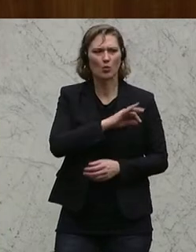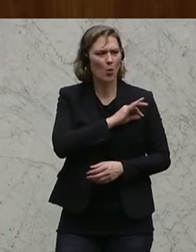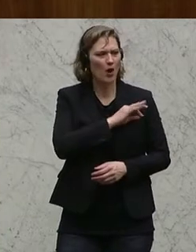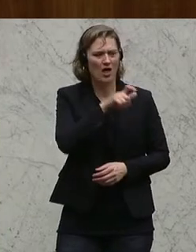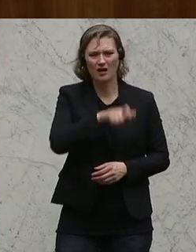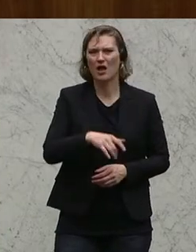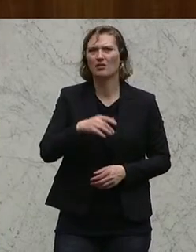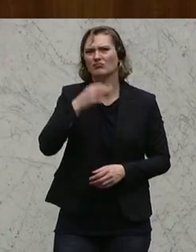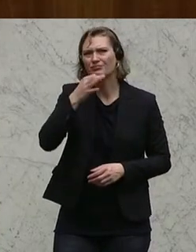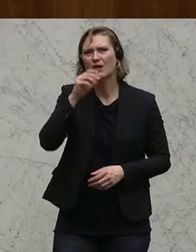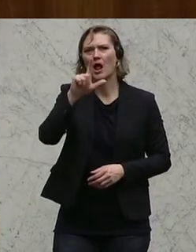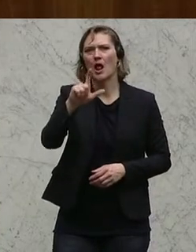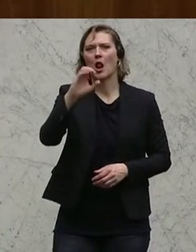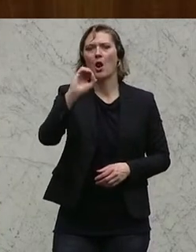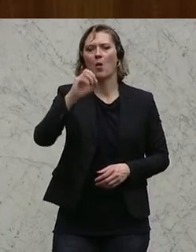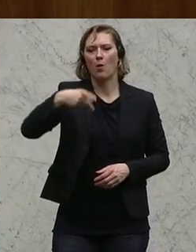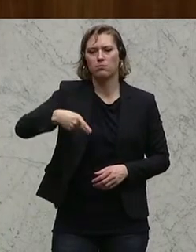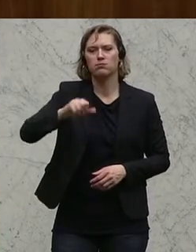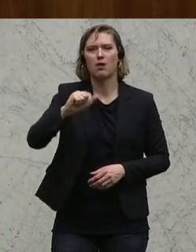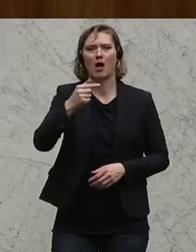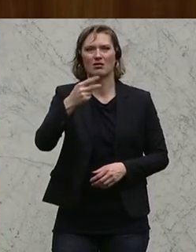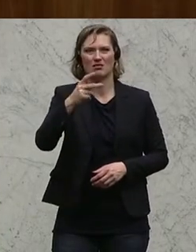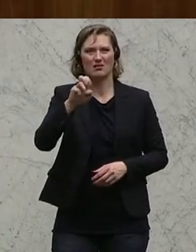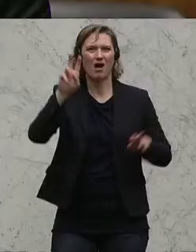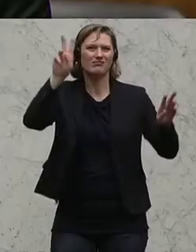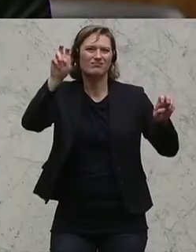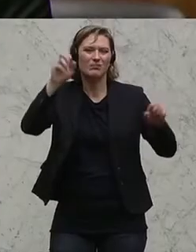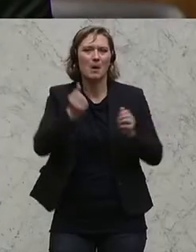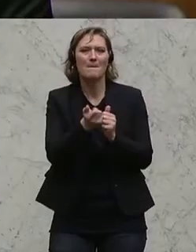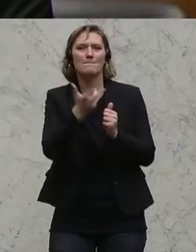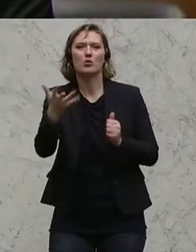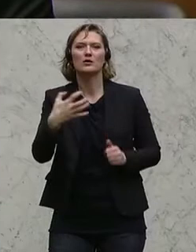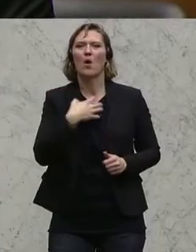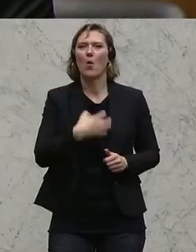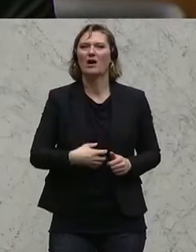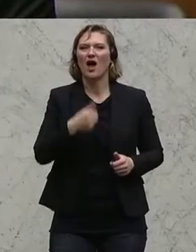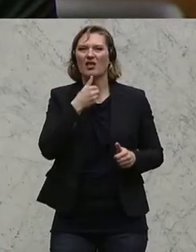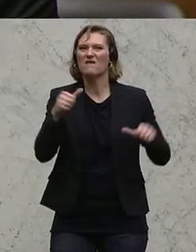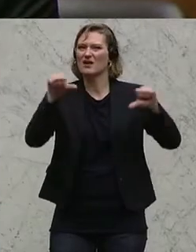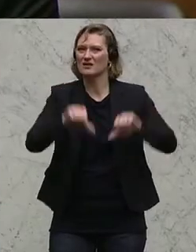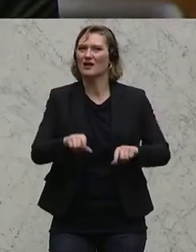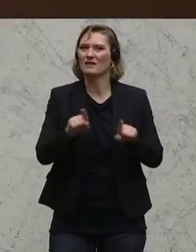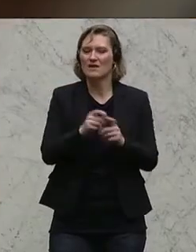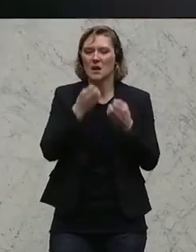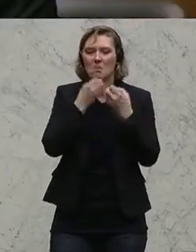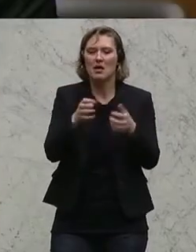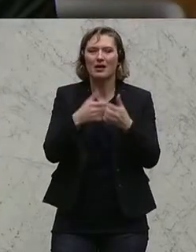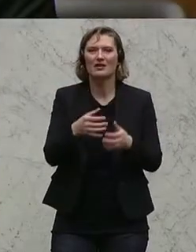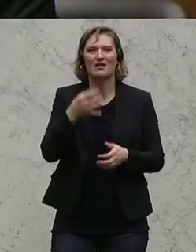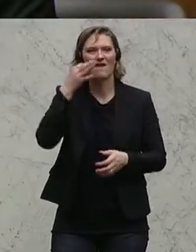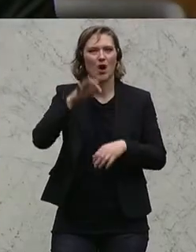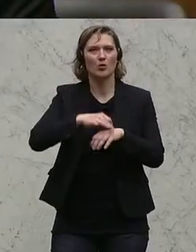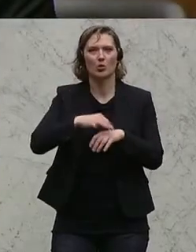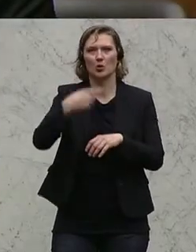Lobatka hat gesagt, laut dem Christbericht ein Multiorganversagen, staatliche Institutionen. Und es war ein Hinblick